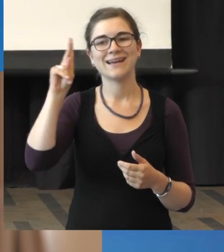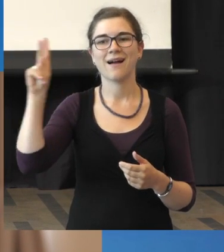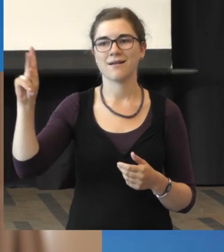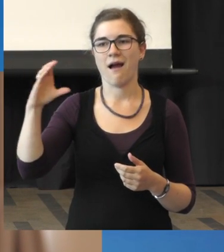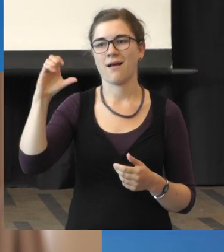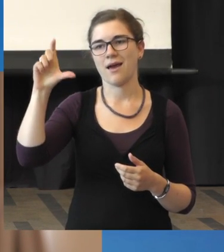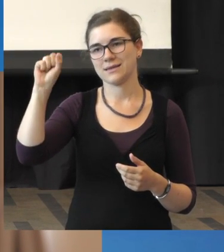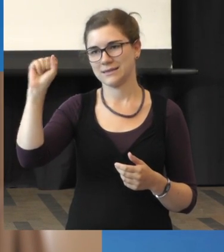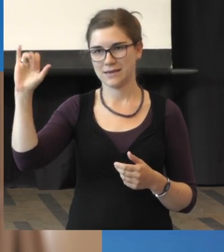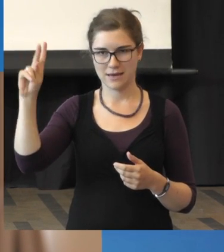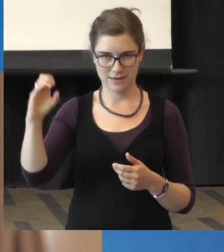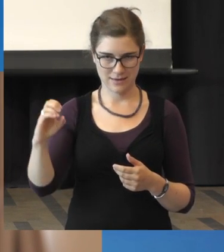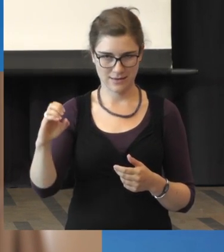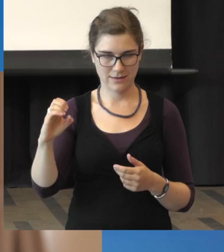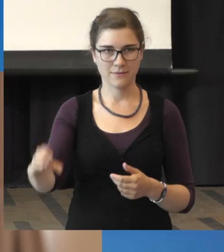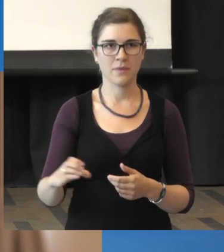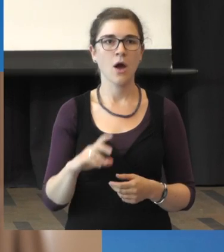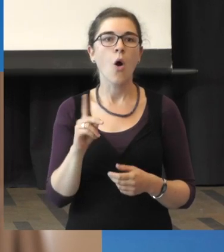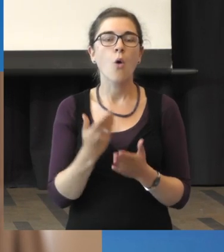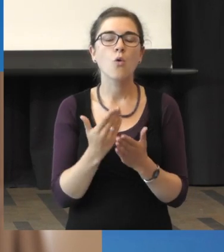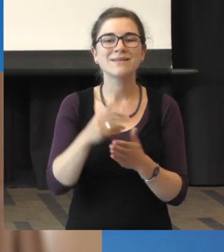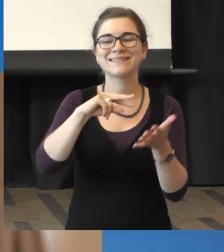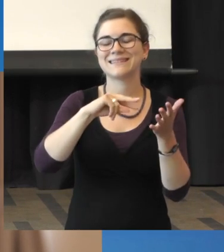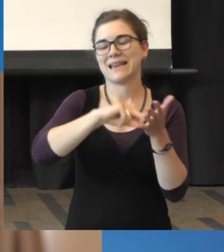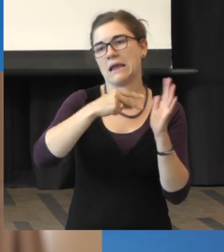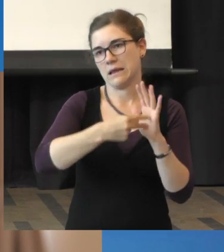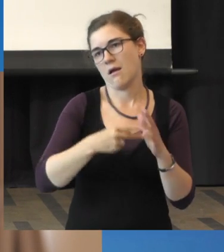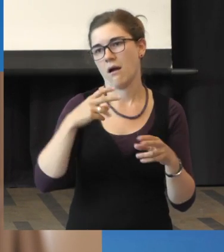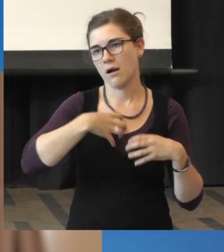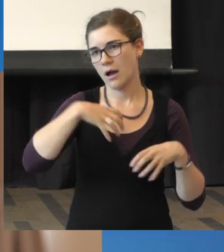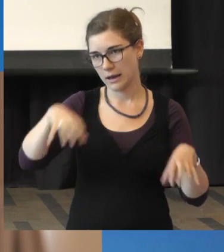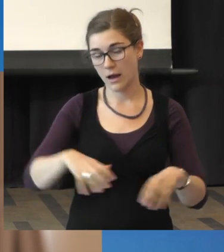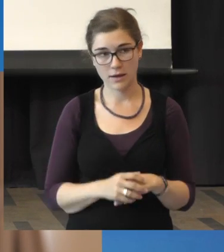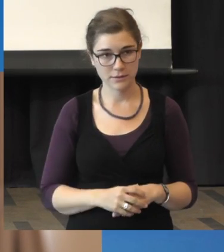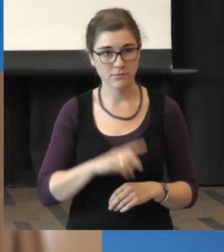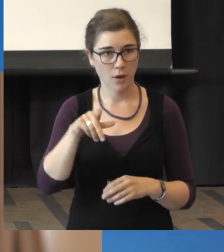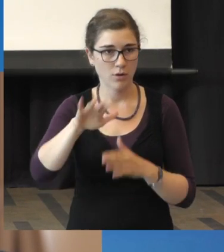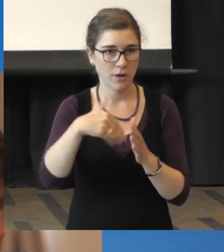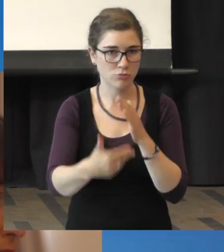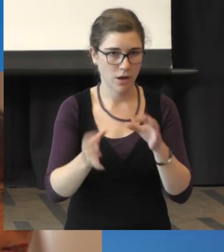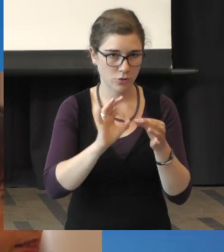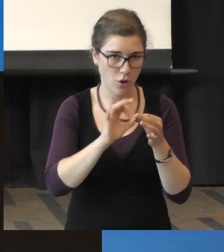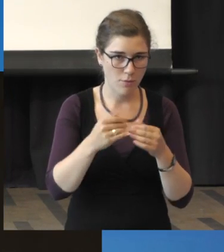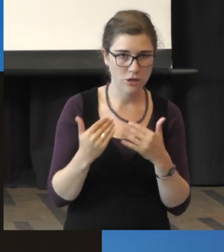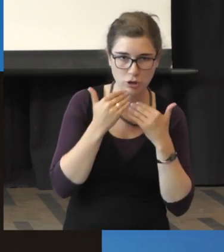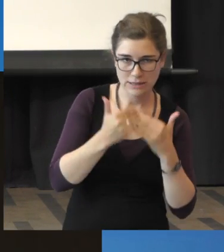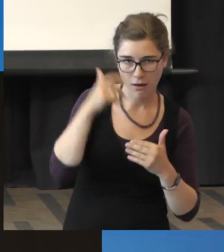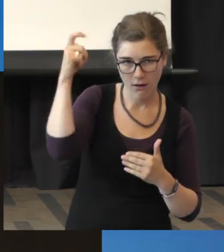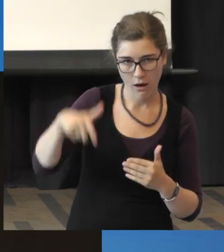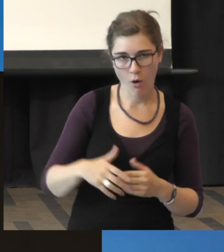Klassik und die Technikerkrankenkasse. Ich darf mich bei den Gebärdendolmetscherinnen